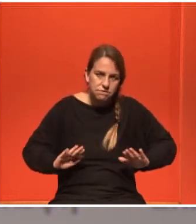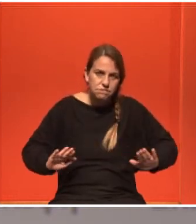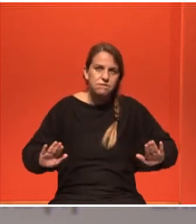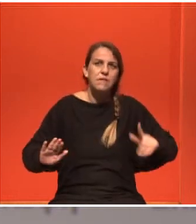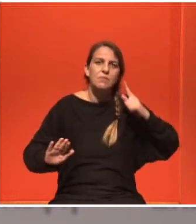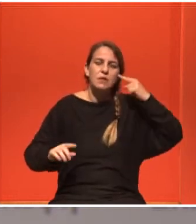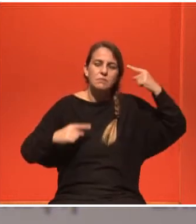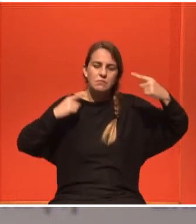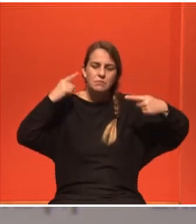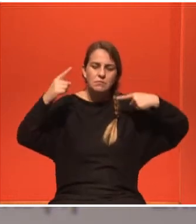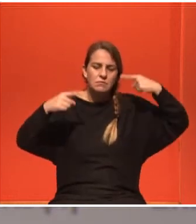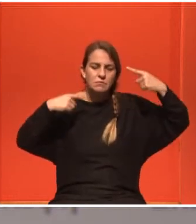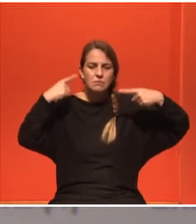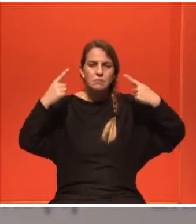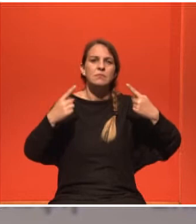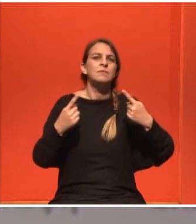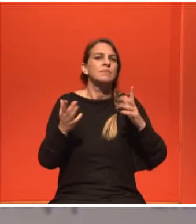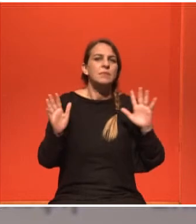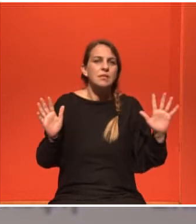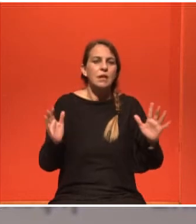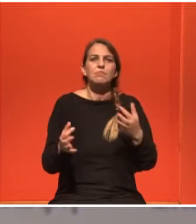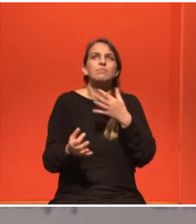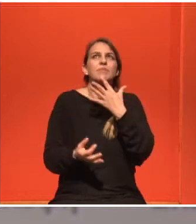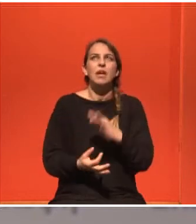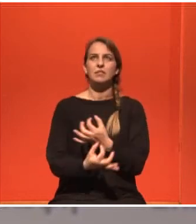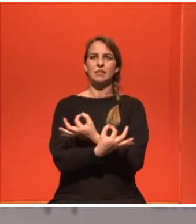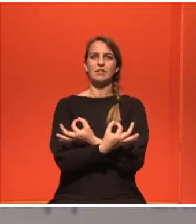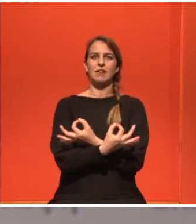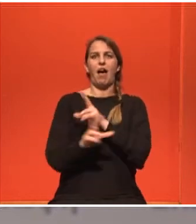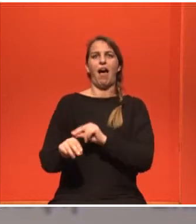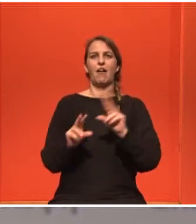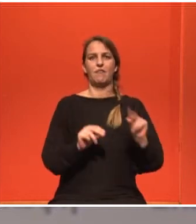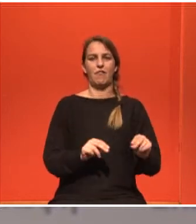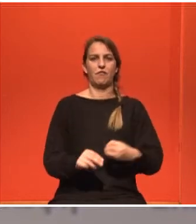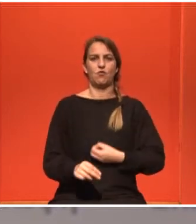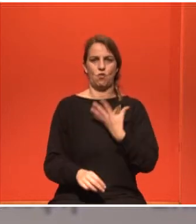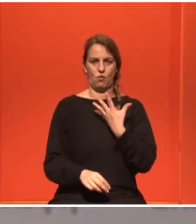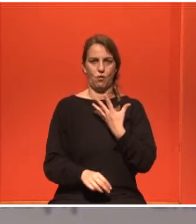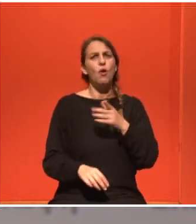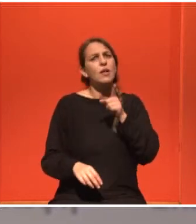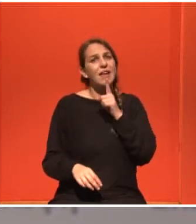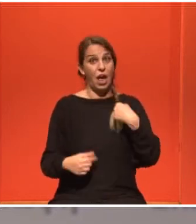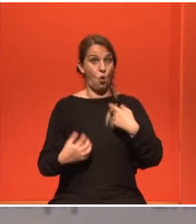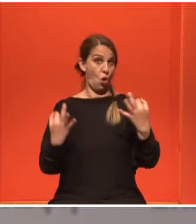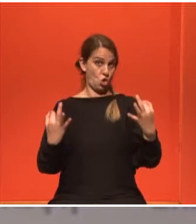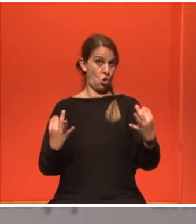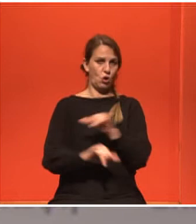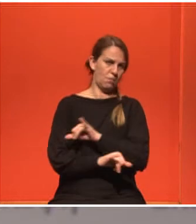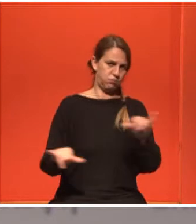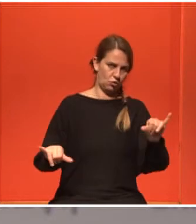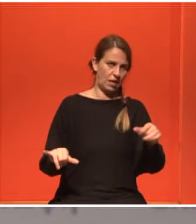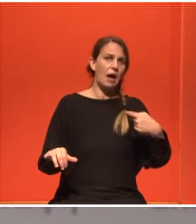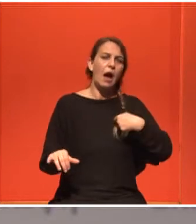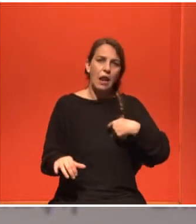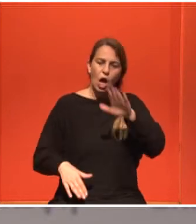το οποίο θεωρώ ότι είναι πάρα πολύ βασικό στη φάση του καρκίνου, ο διαλογισμός, όπως και η γιόγκα που εγώ δεν την έκανα, δεν τη συνήθιζα σαν